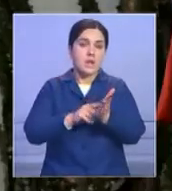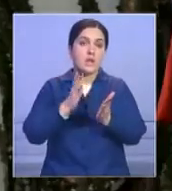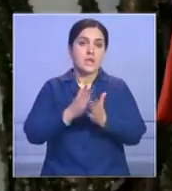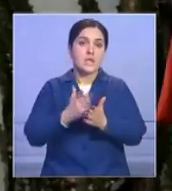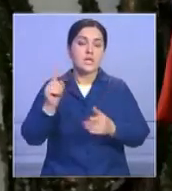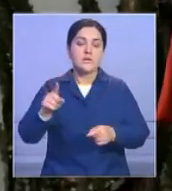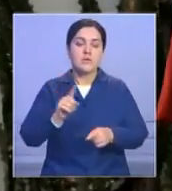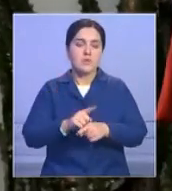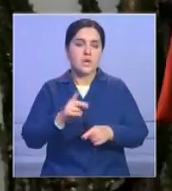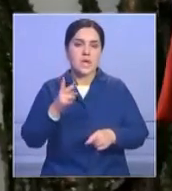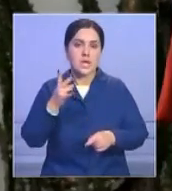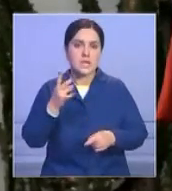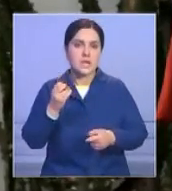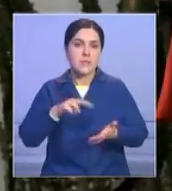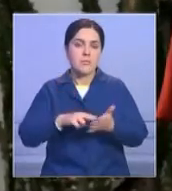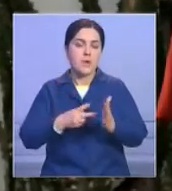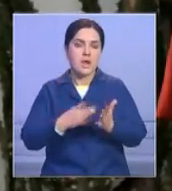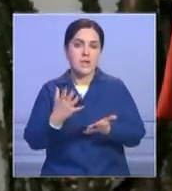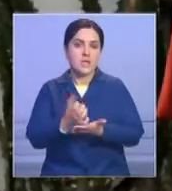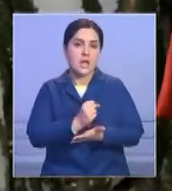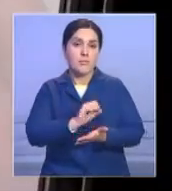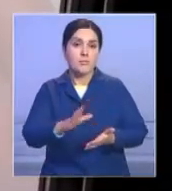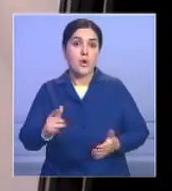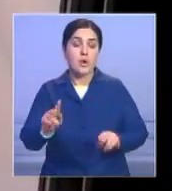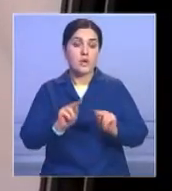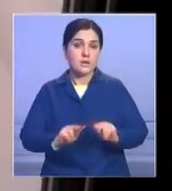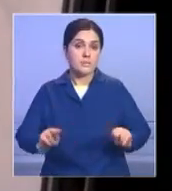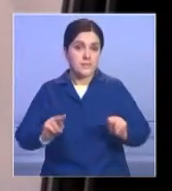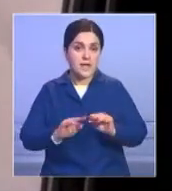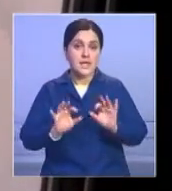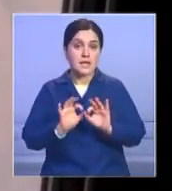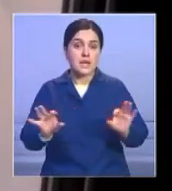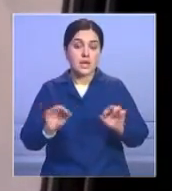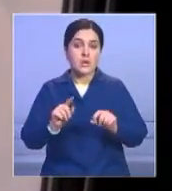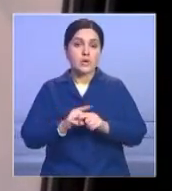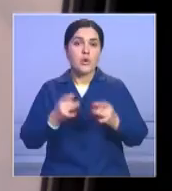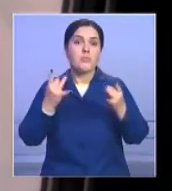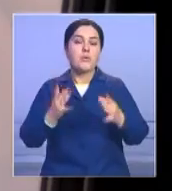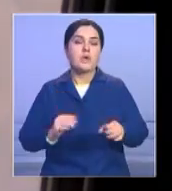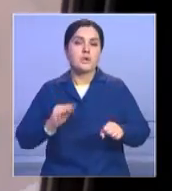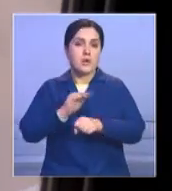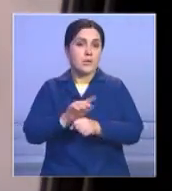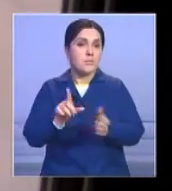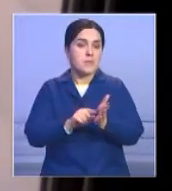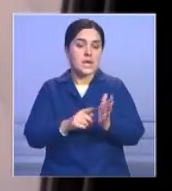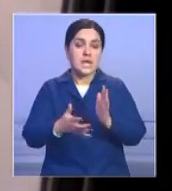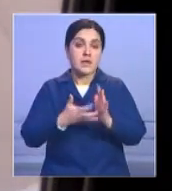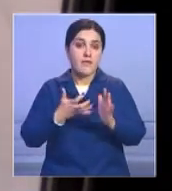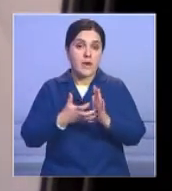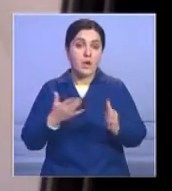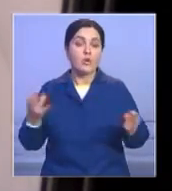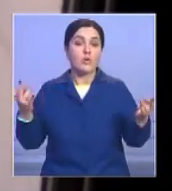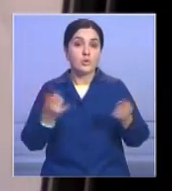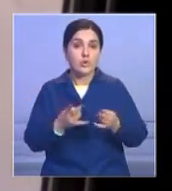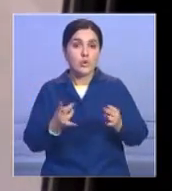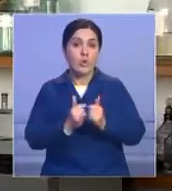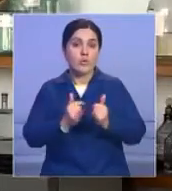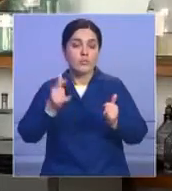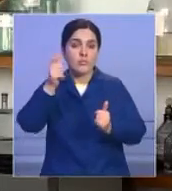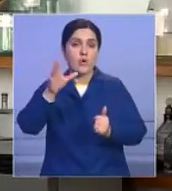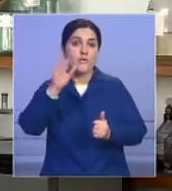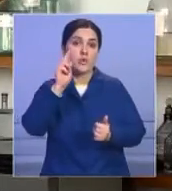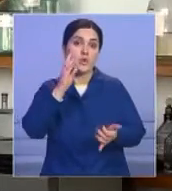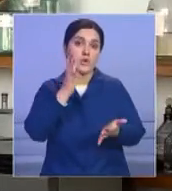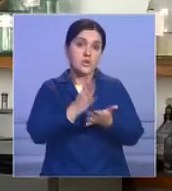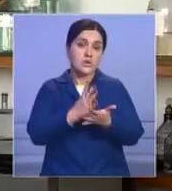специальностям, не будет достигнута. Именно поэтому даже преподаватели говорят о том, что просто поднять стипендию мало. Нужно расширить круг получающих и ее студентов.